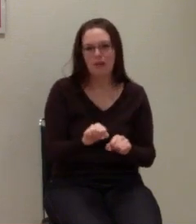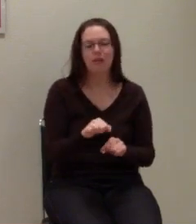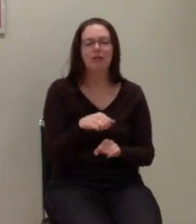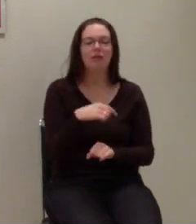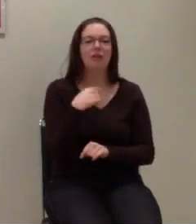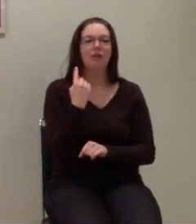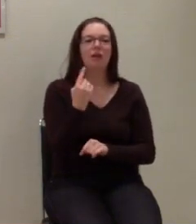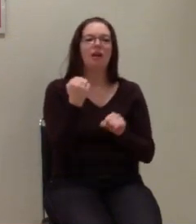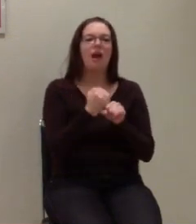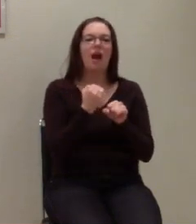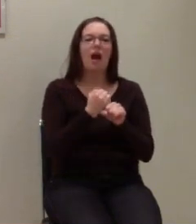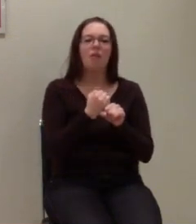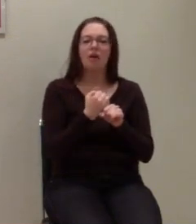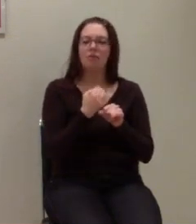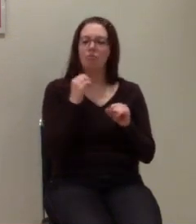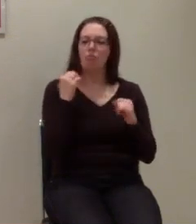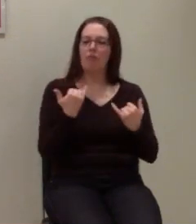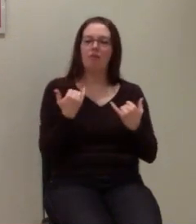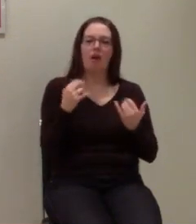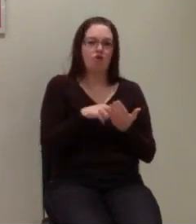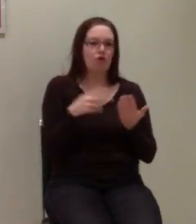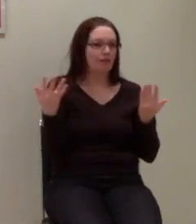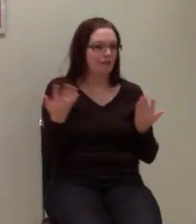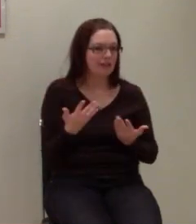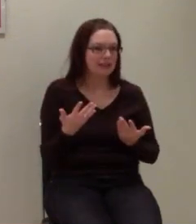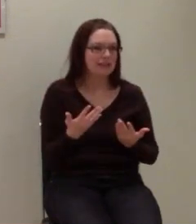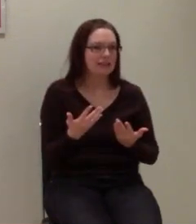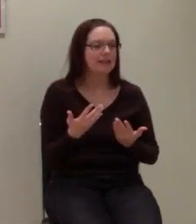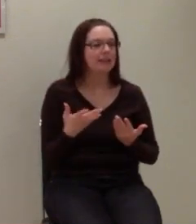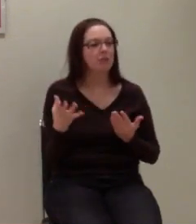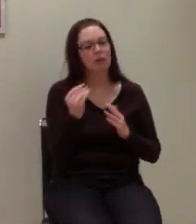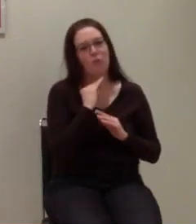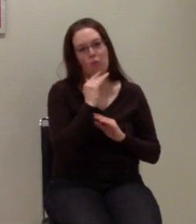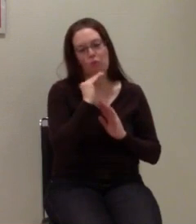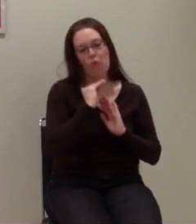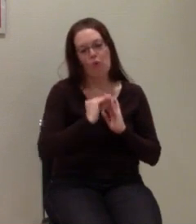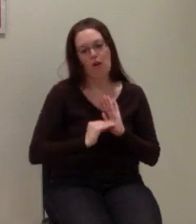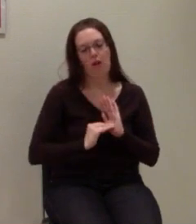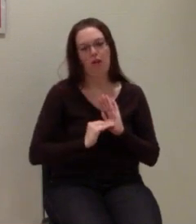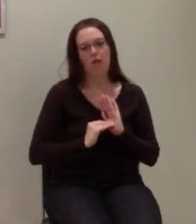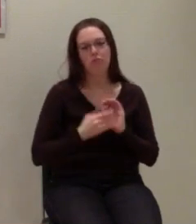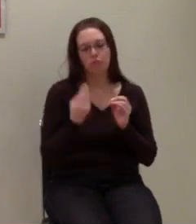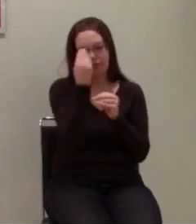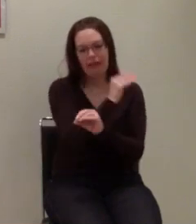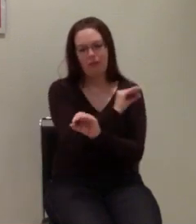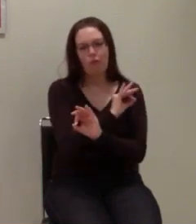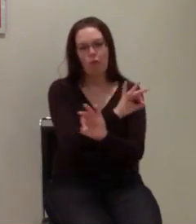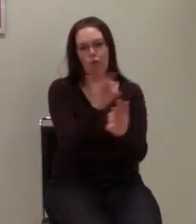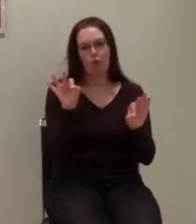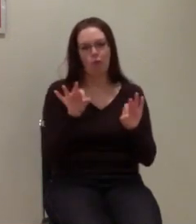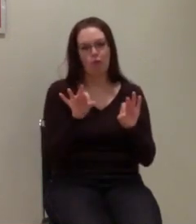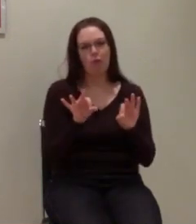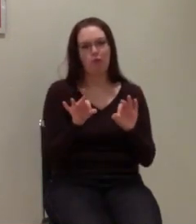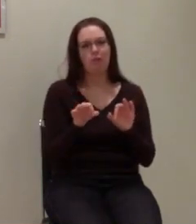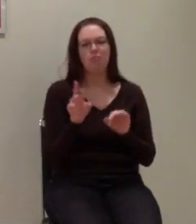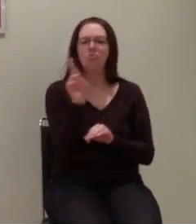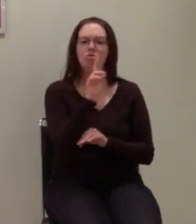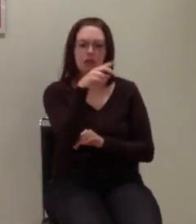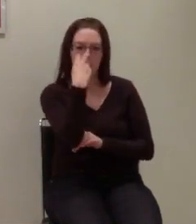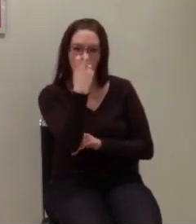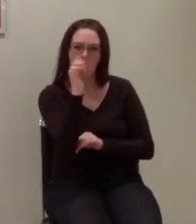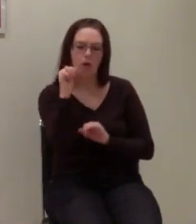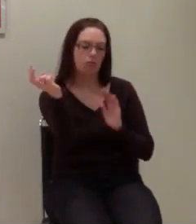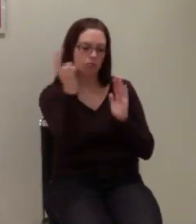unsere Arbeitsstände, wo wir gerade dran arbeiten oder was auch immer protokollieren, auch für andere als Anlaufstelle, die sowas suchen.